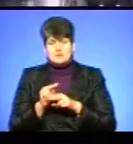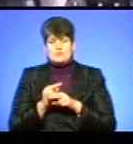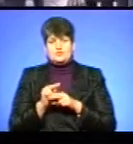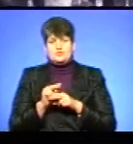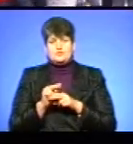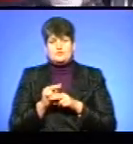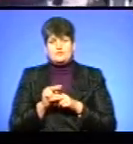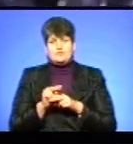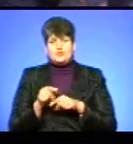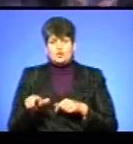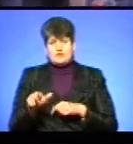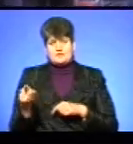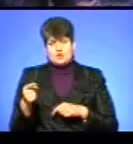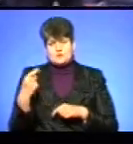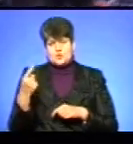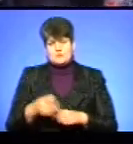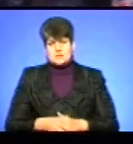доріг в Тернопільській області.